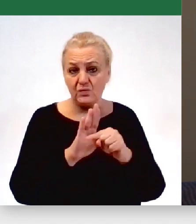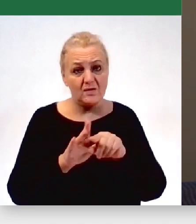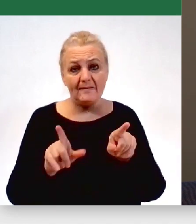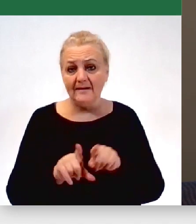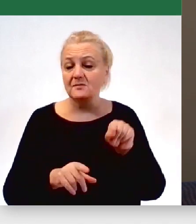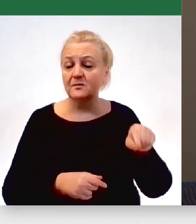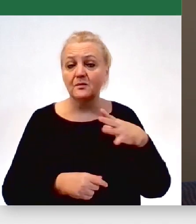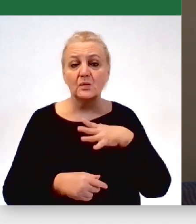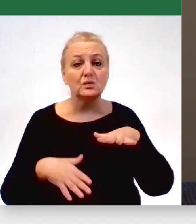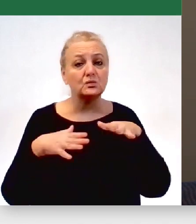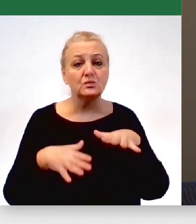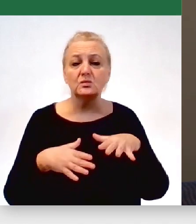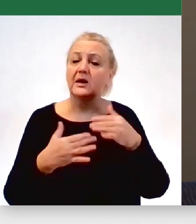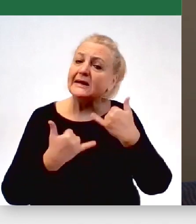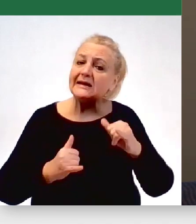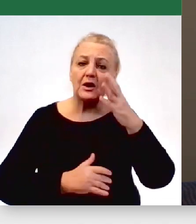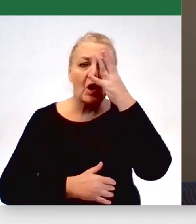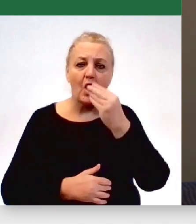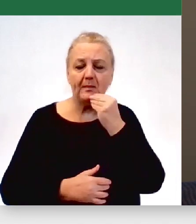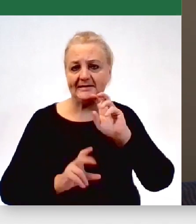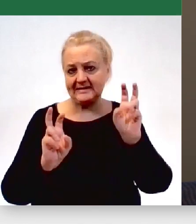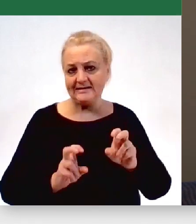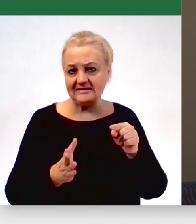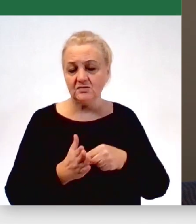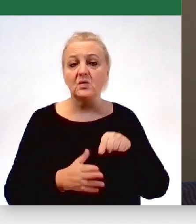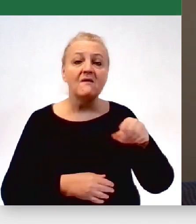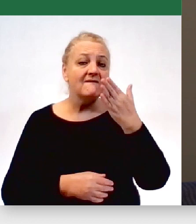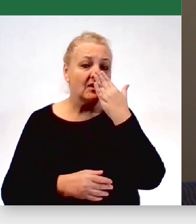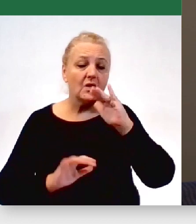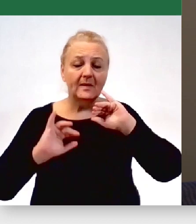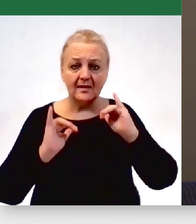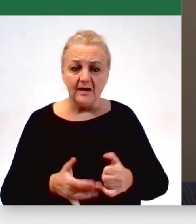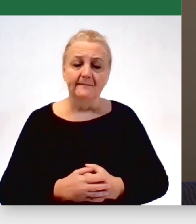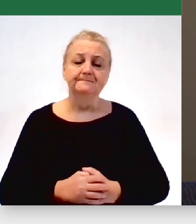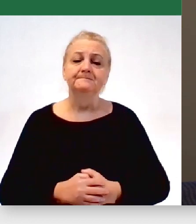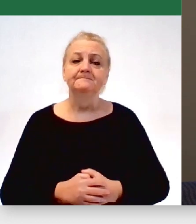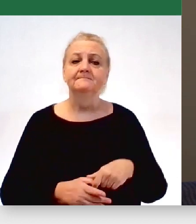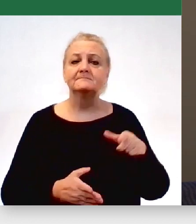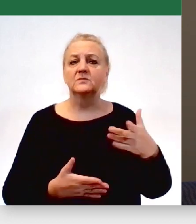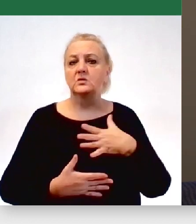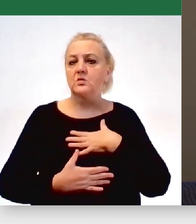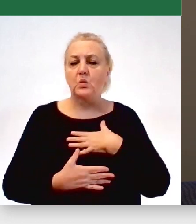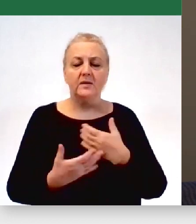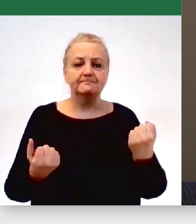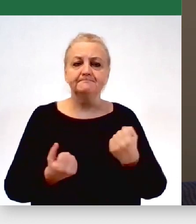zupełnie inny obraz tego kryzysu. Tu mieliśmy do czynienia z niebywałą